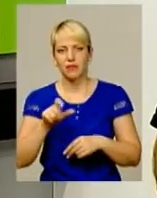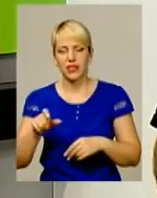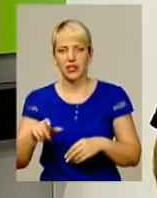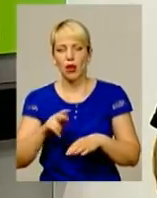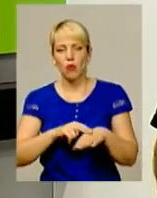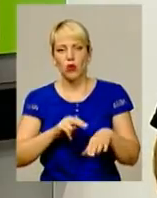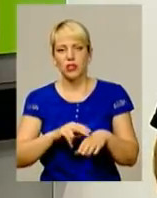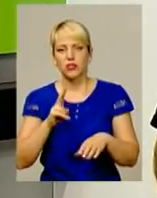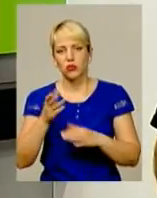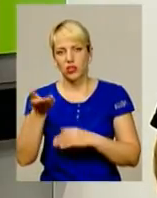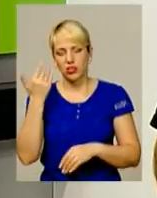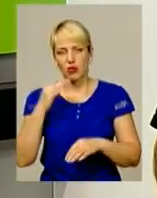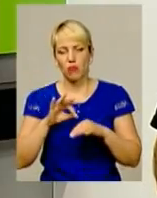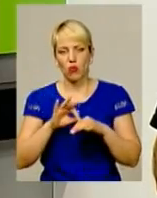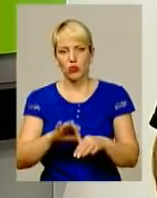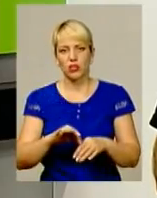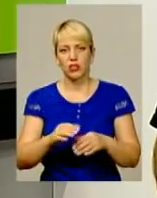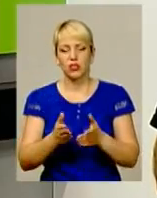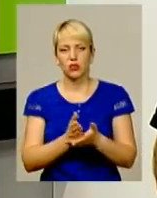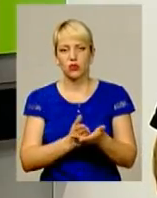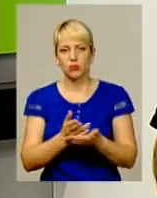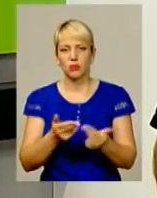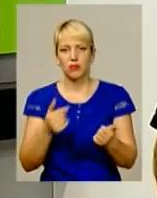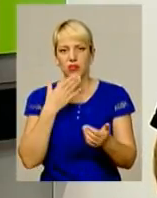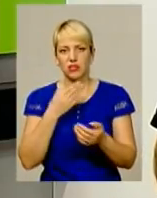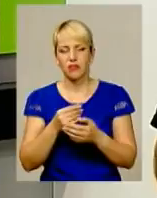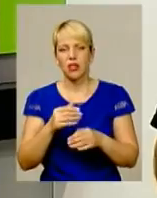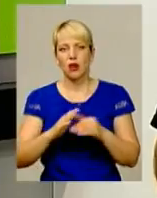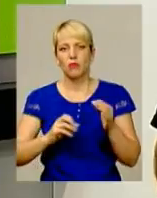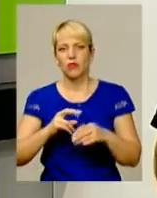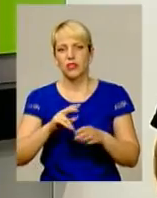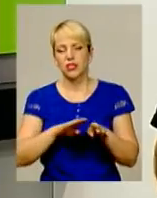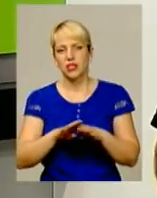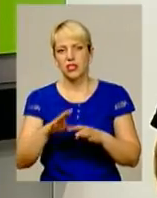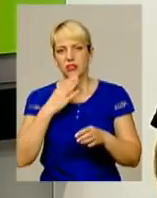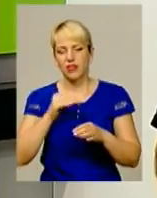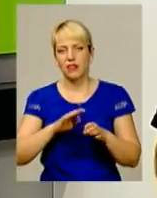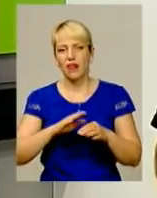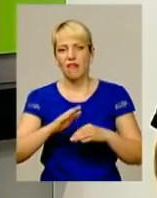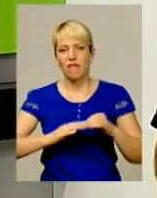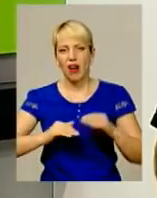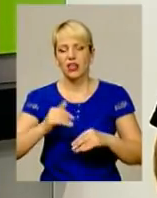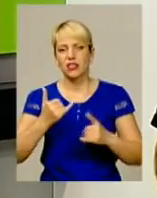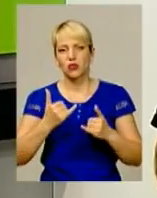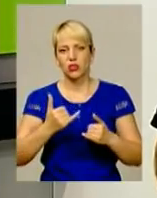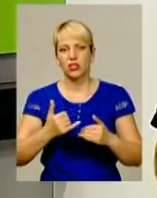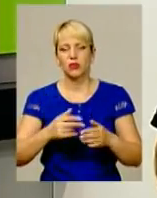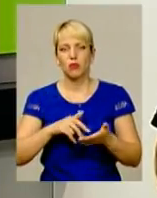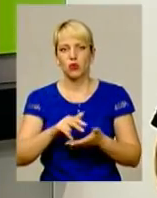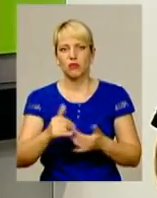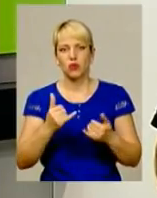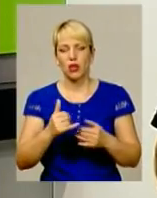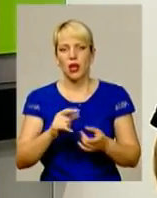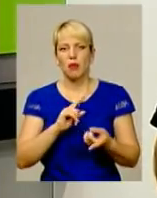які раніше проходили службу, підтвердили свій професійний рівень, свій фах, і таким чином сьогодні вони пройшли вже